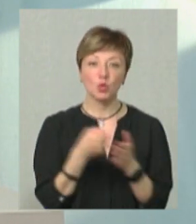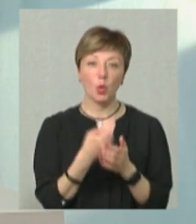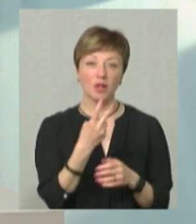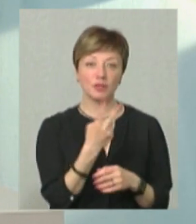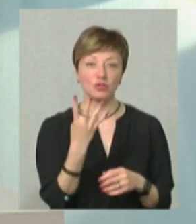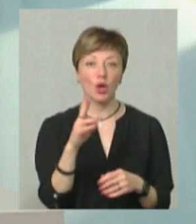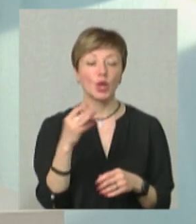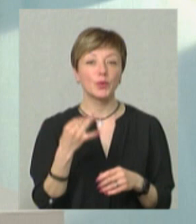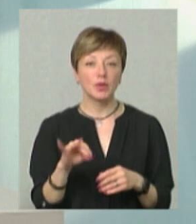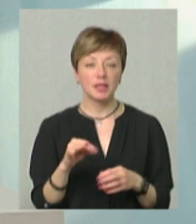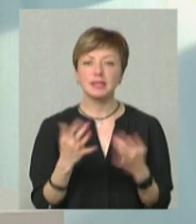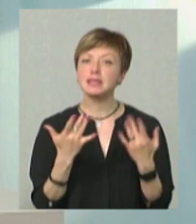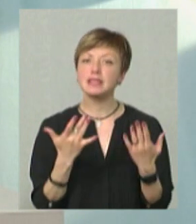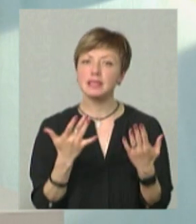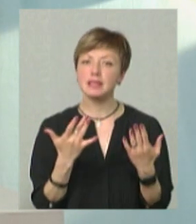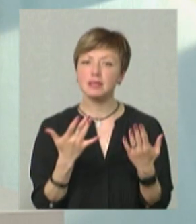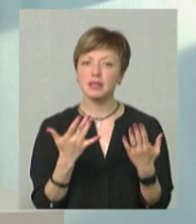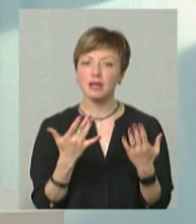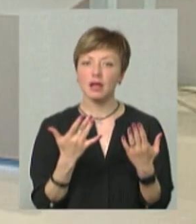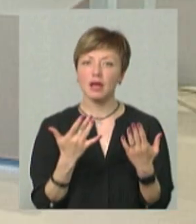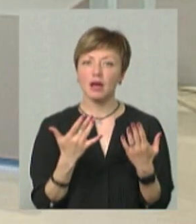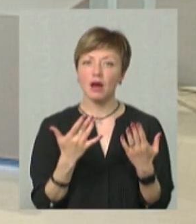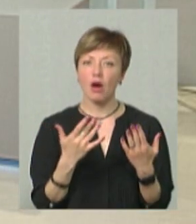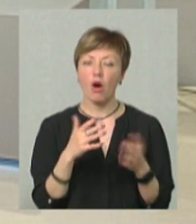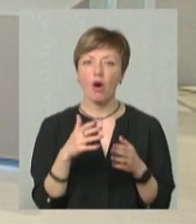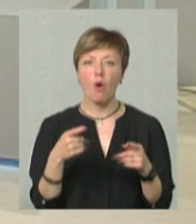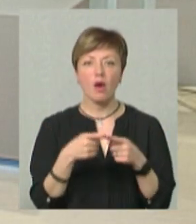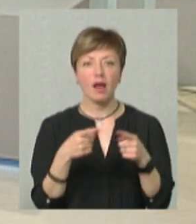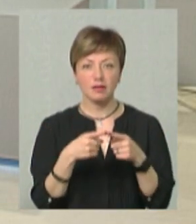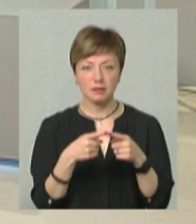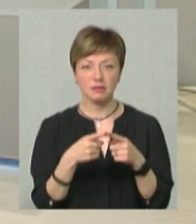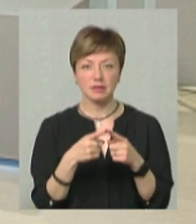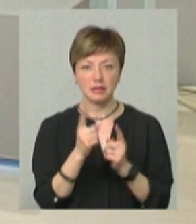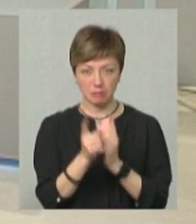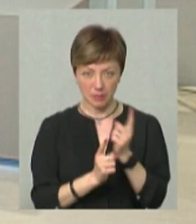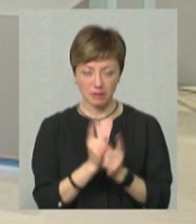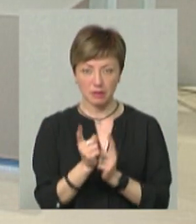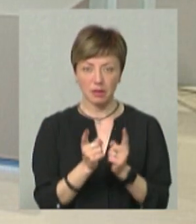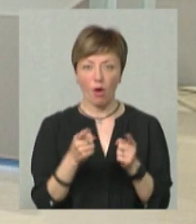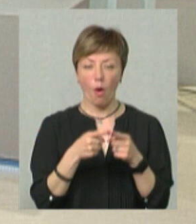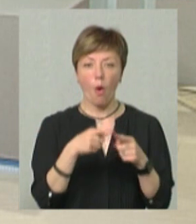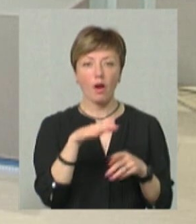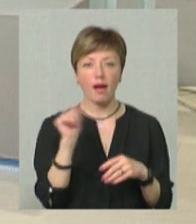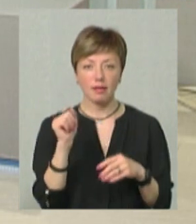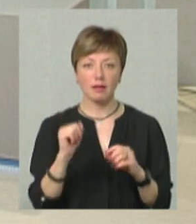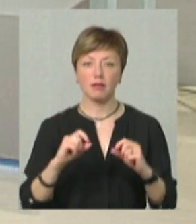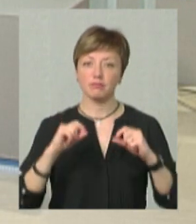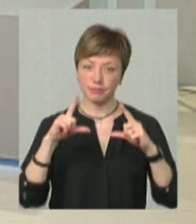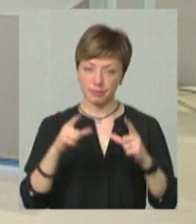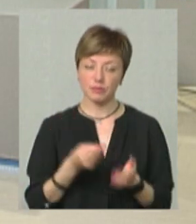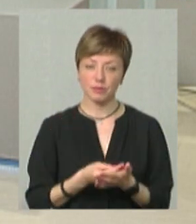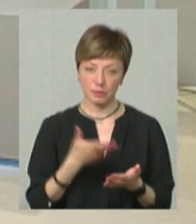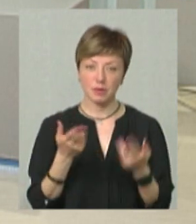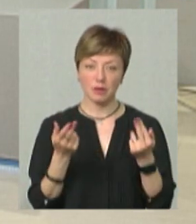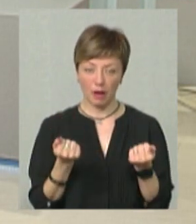лютого. Наскільки періодок цій на оренду житла все ж таки змінився? Змінився. Оренда піднялася в ціні.